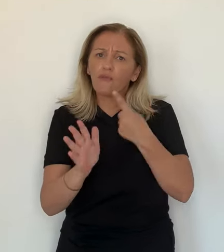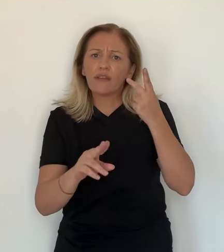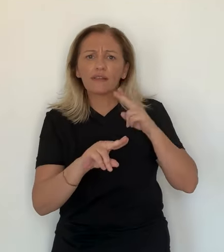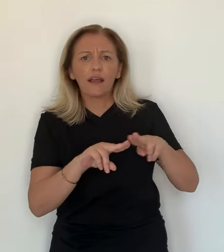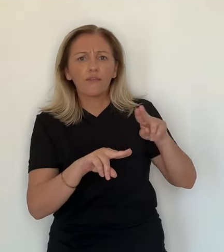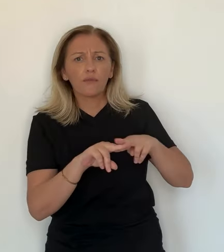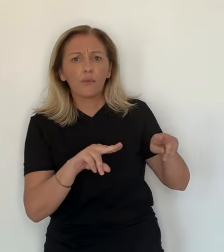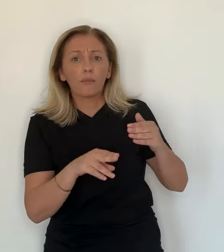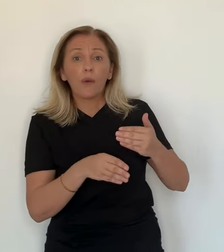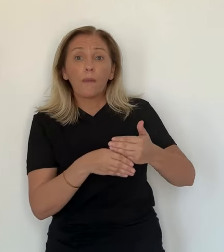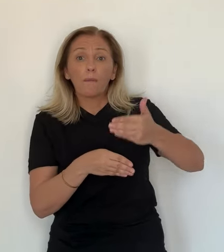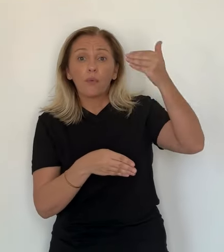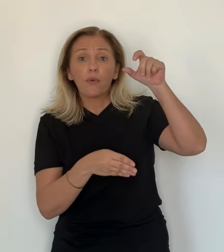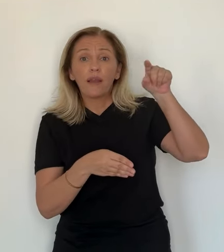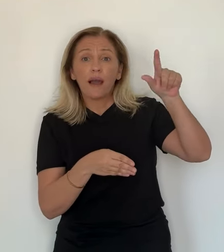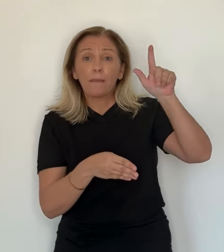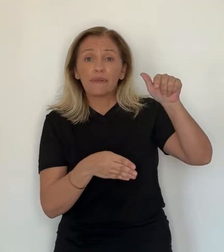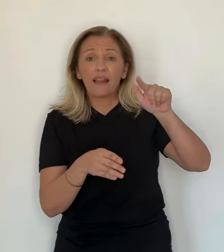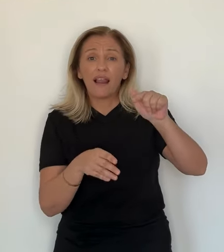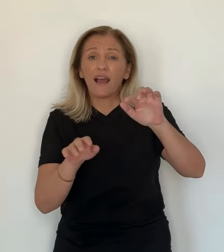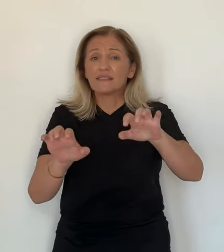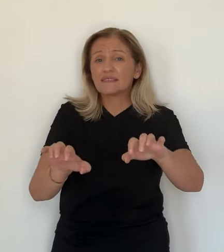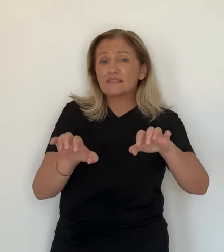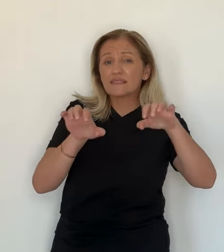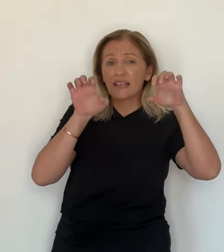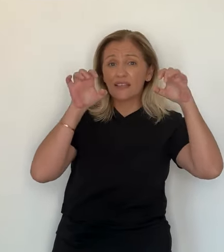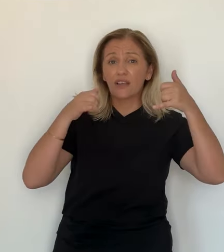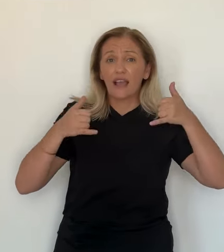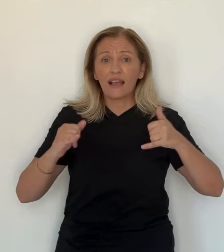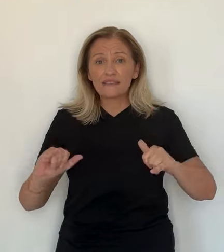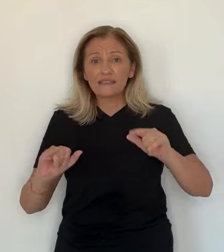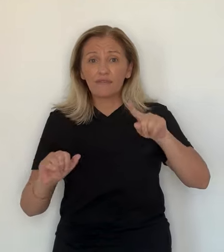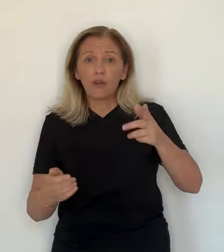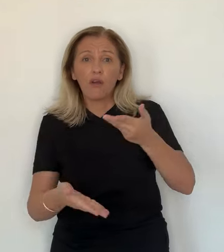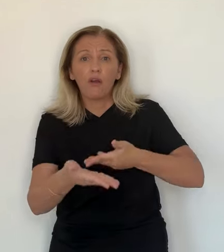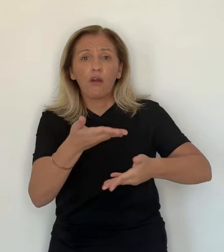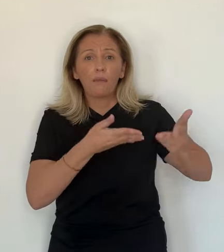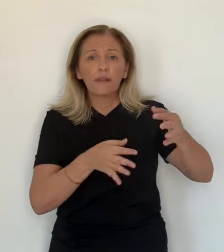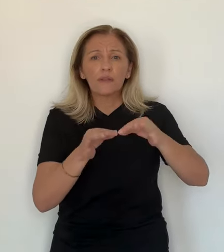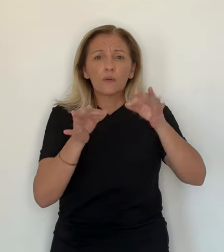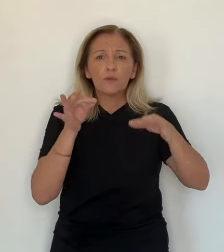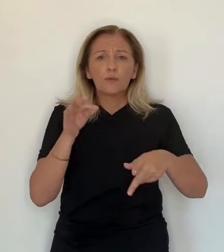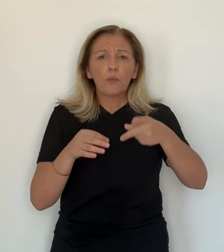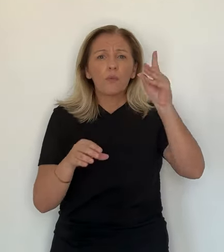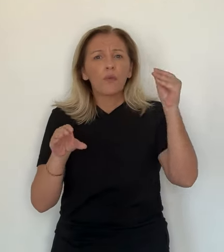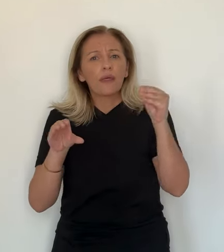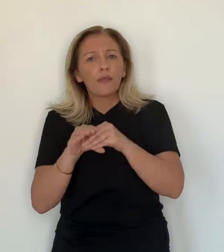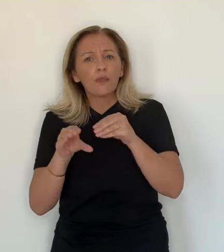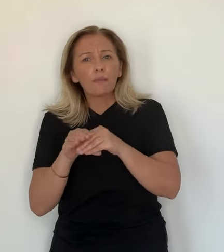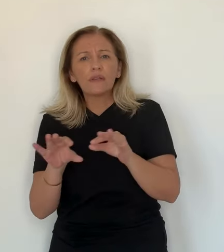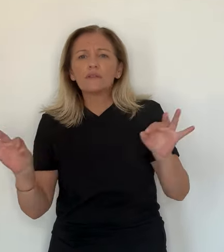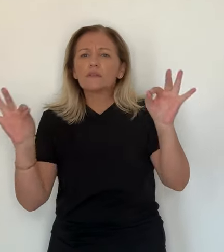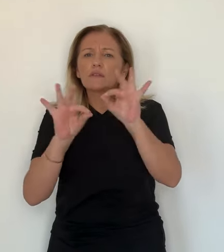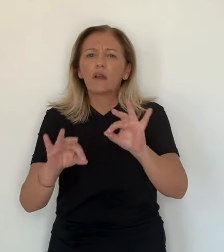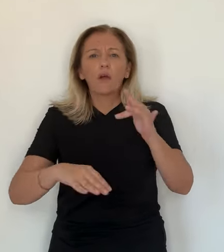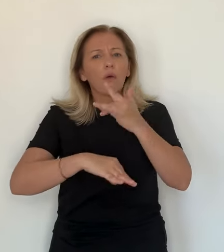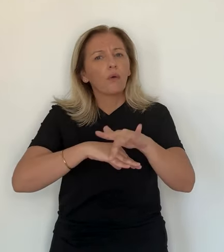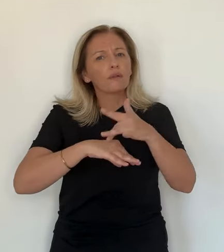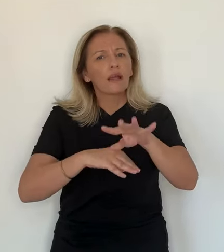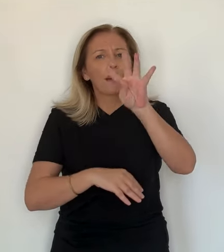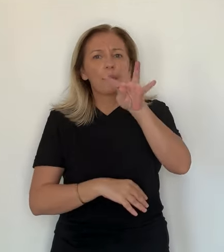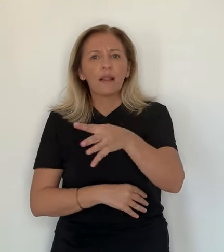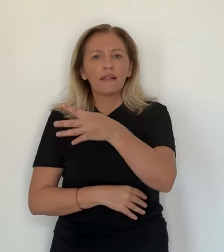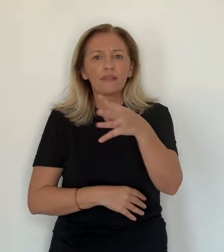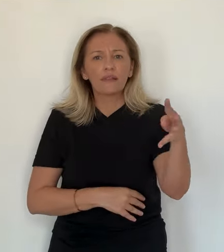normes qui aurait pu fragiliser la structure et qu'il va donc falloir rectifier. Ce mur, il retient les terres qui reprennent les gradins,